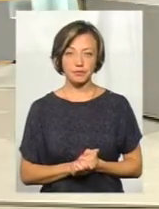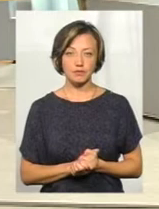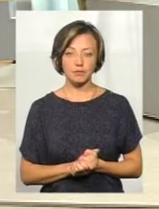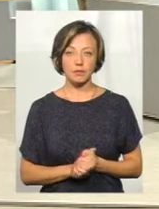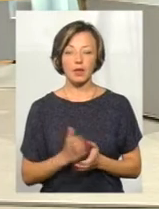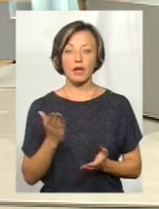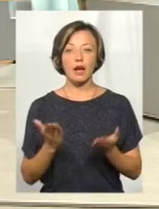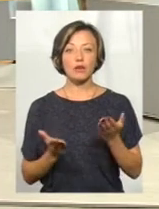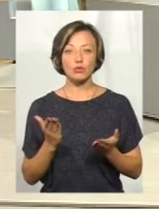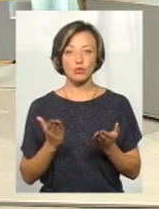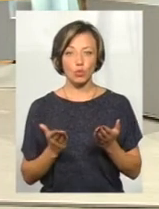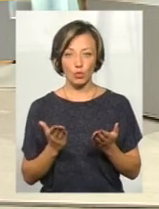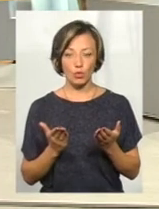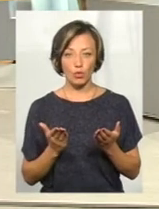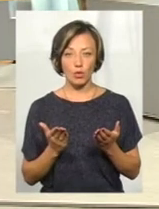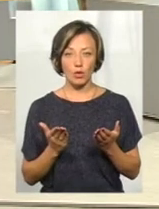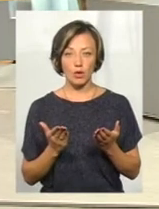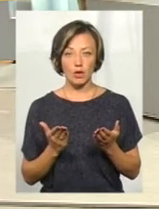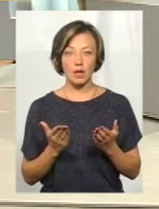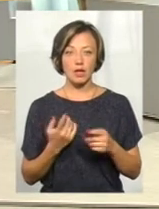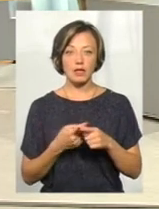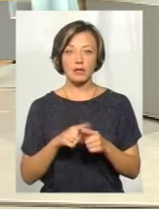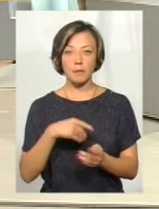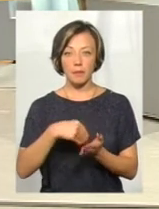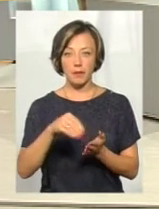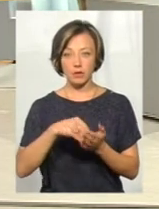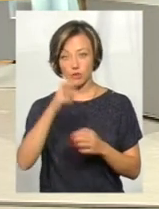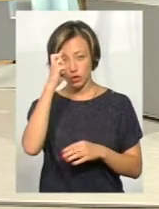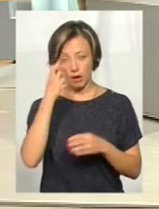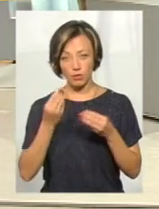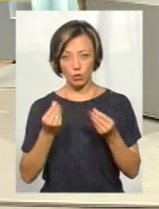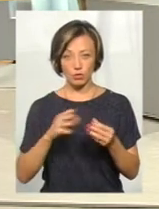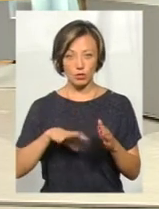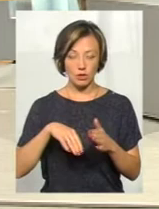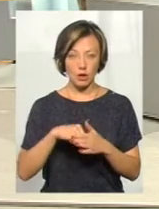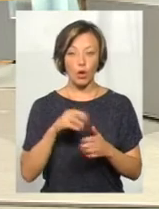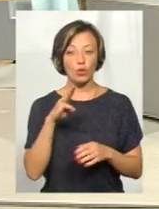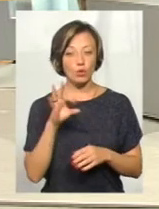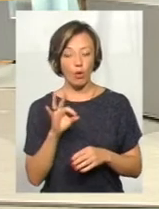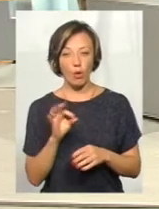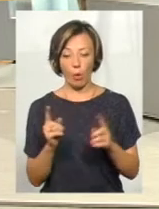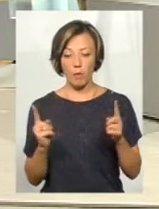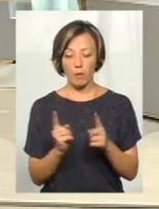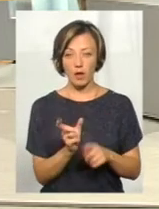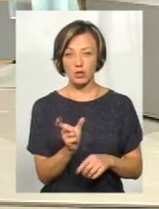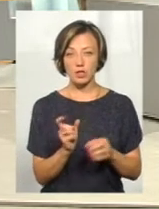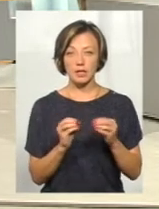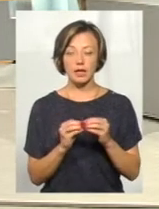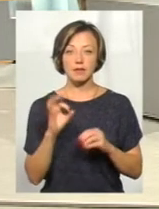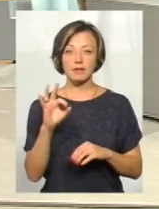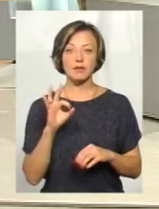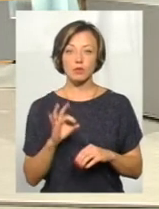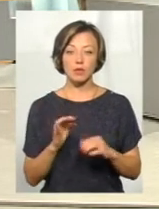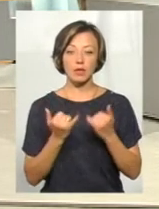Якщо вони передбуваються за рахунок державних коштів, то обмеження йде 10%